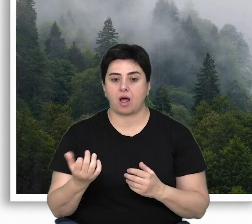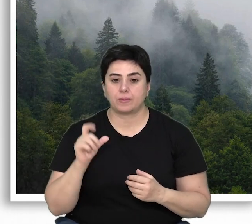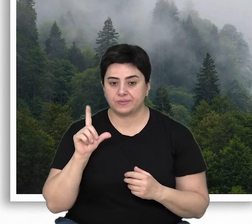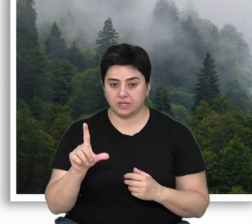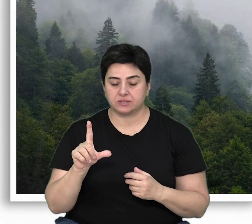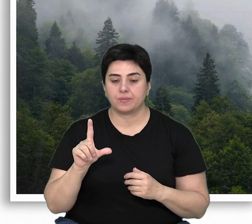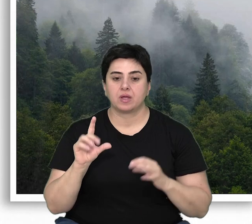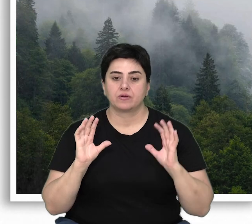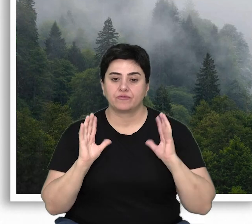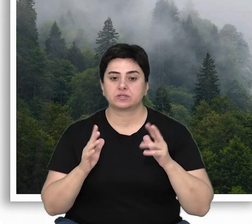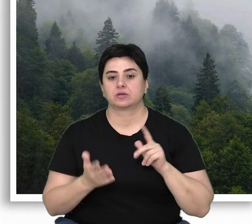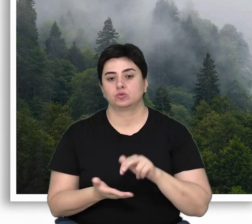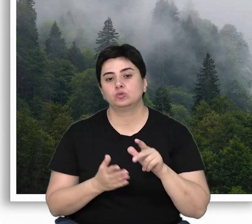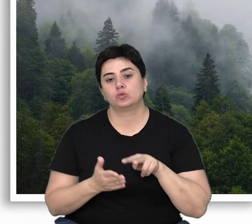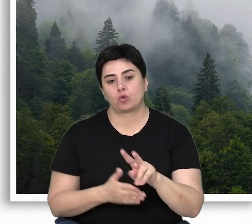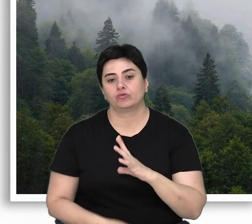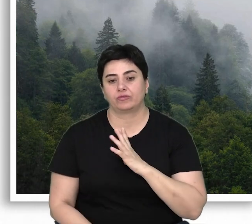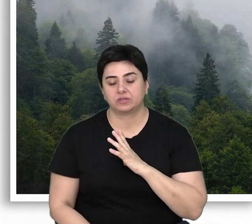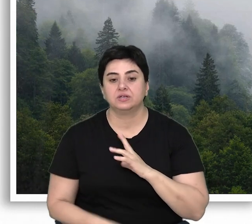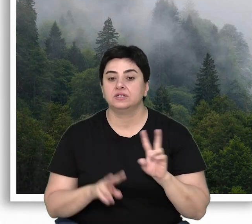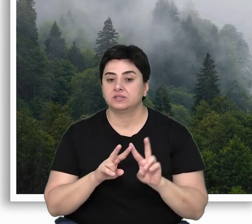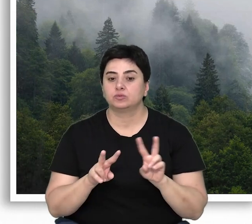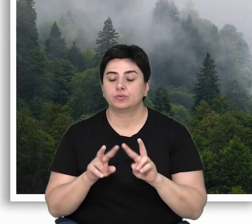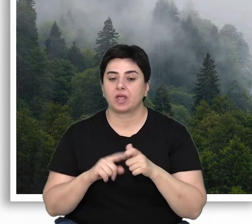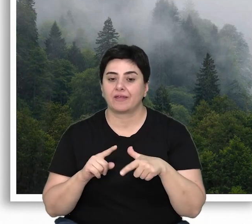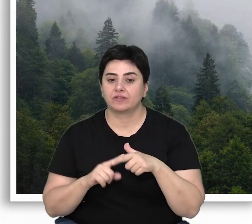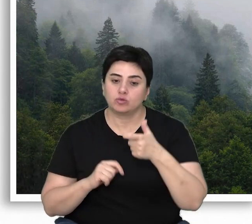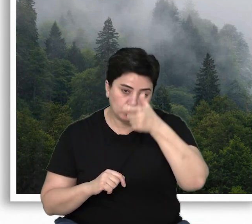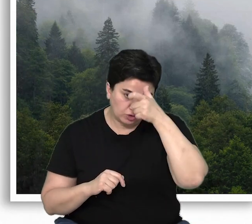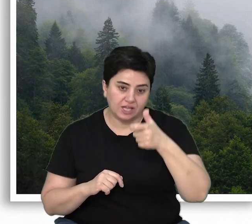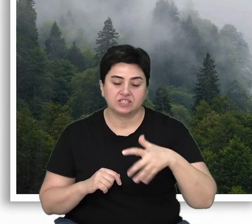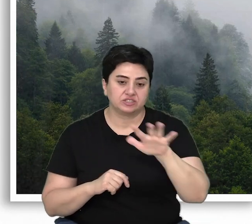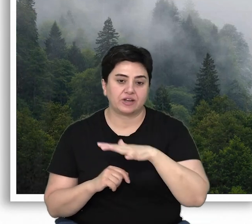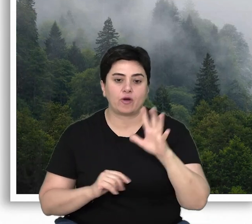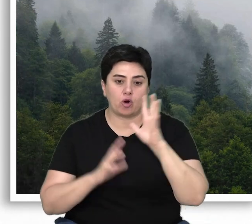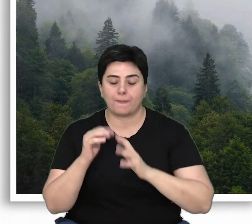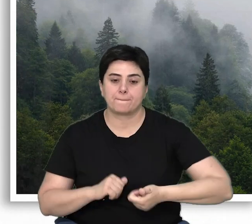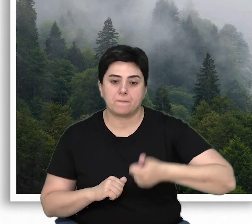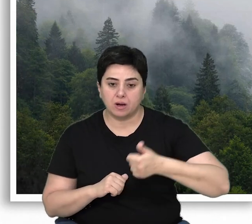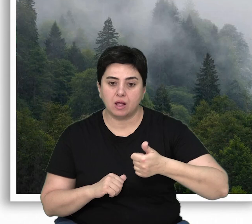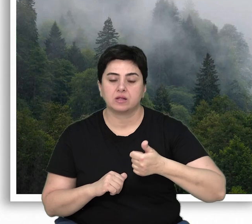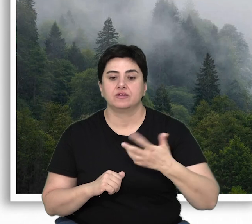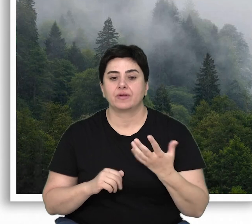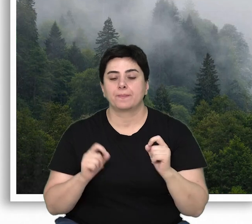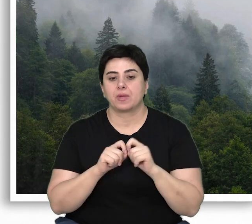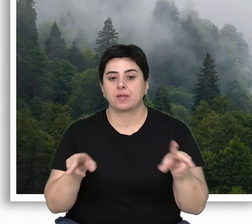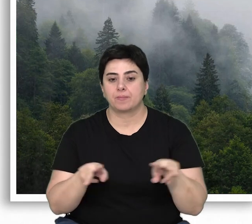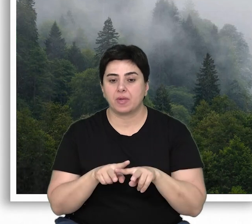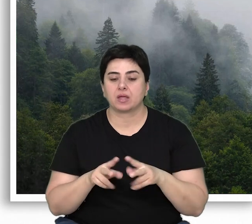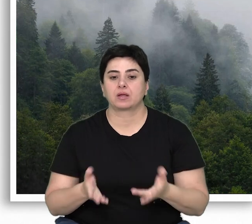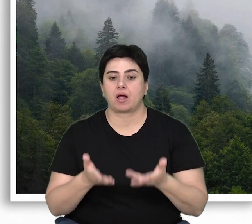almamız gereken epey yol var. WWF Türkiye'nin Çevre ve Orman Bakanlığı ve